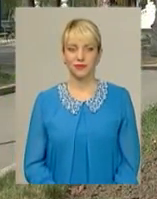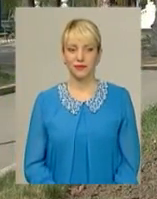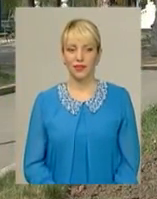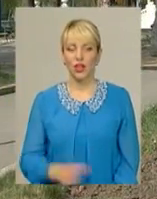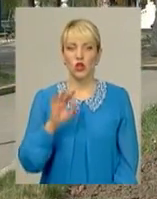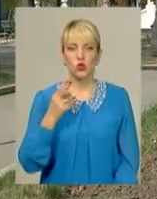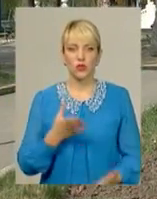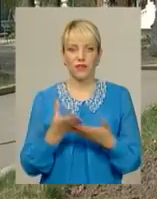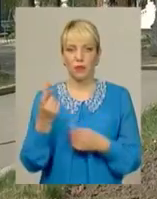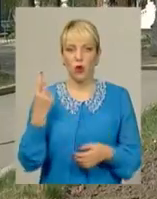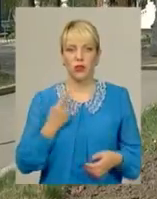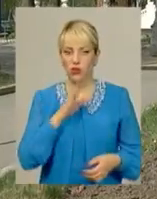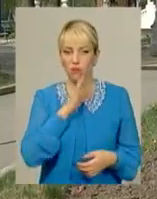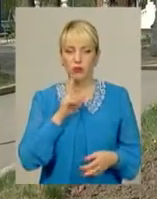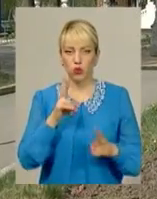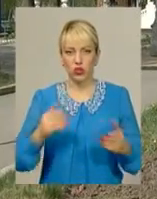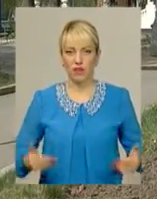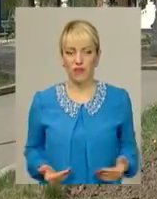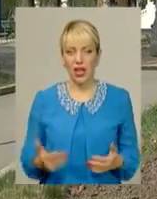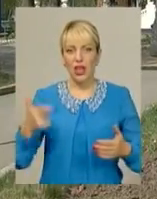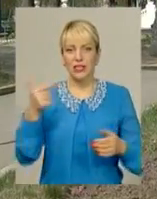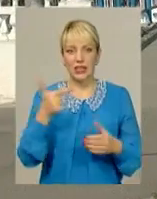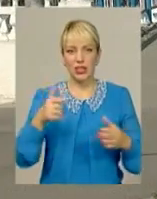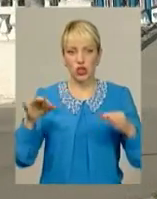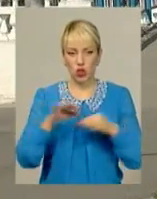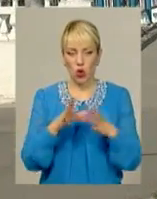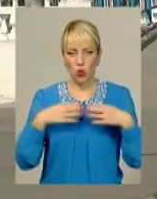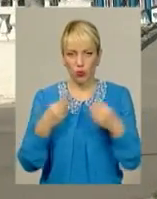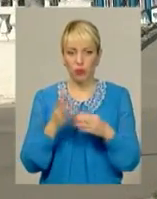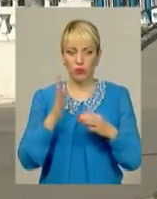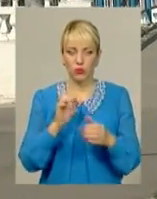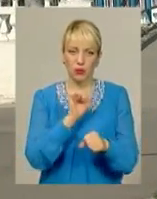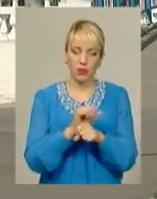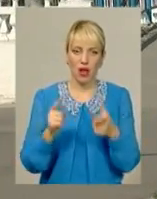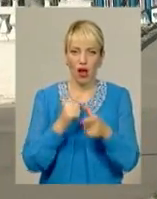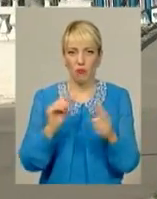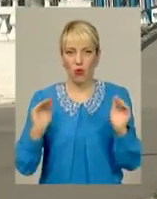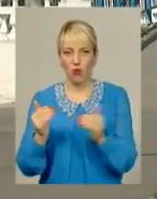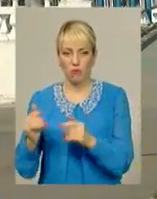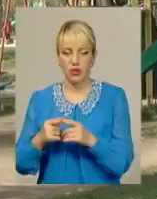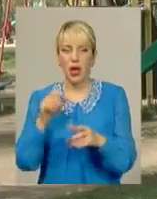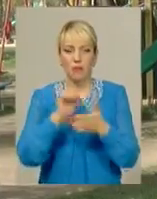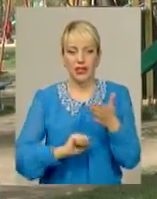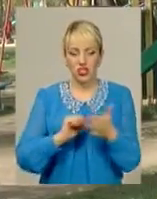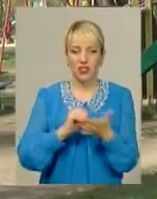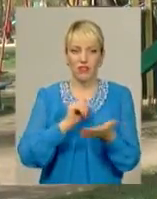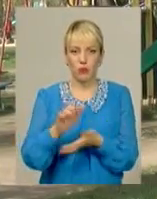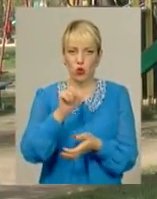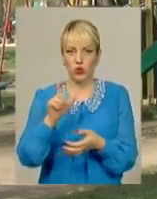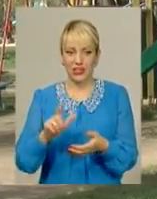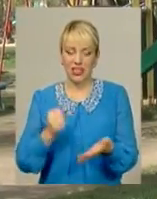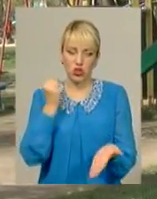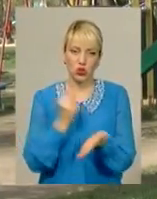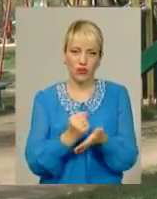Соцвиплати одиноким матерям, які живуть у цивільному шлюбі, припинять або обмежать. Причина цьому – відмова краян зв'язувати стосунки